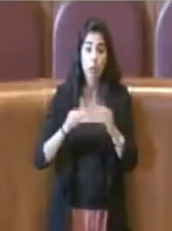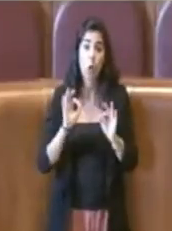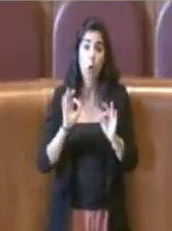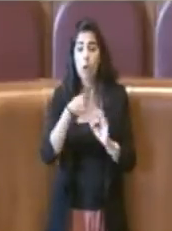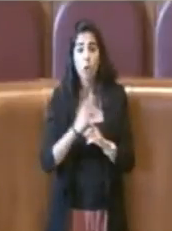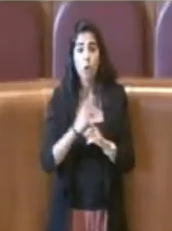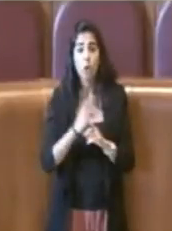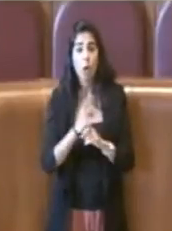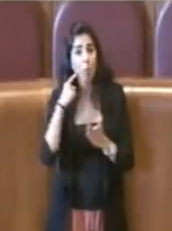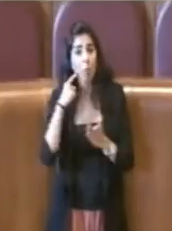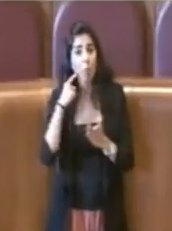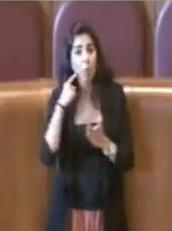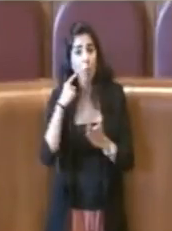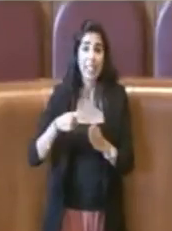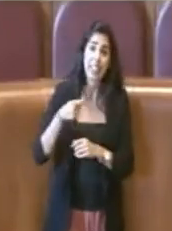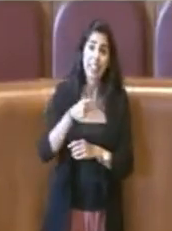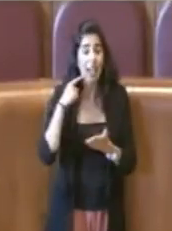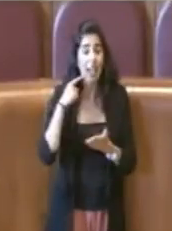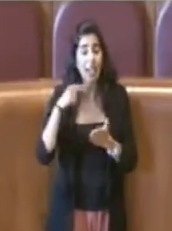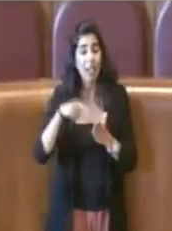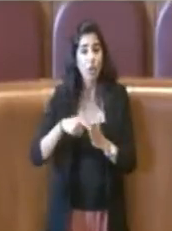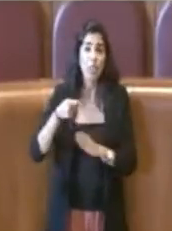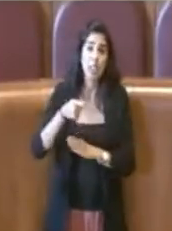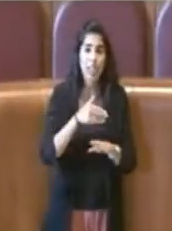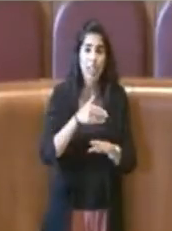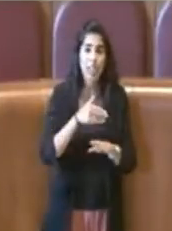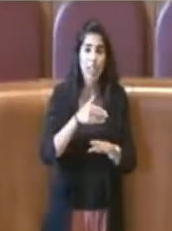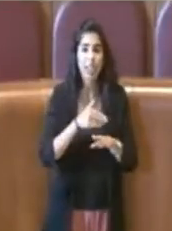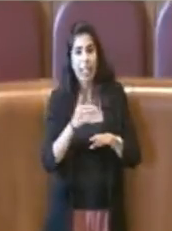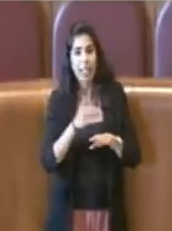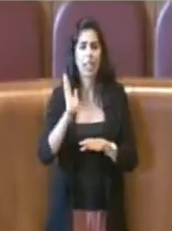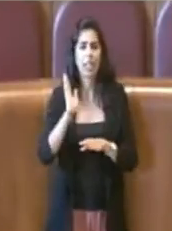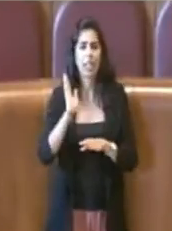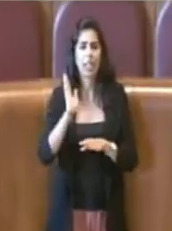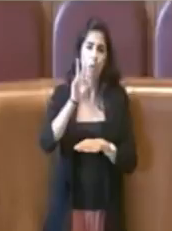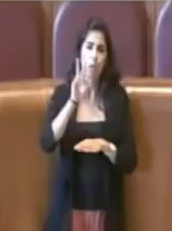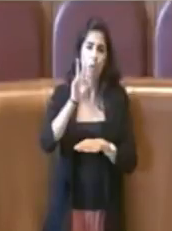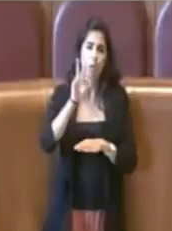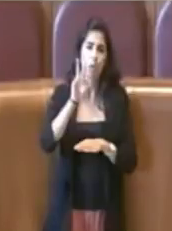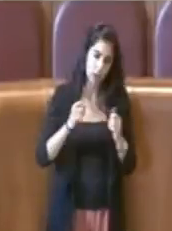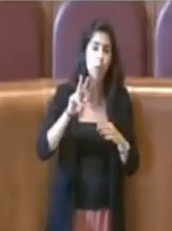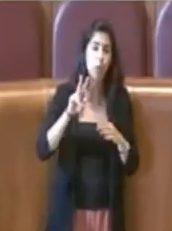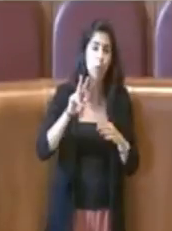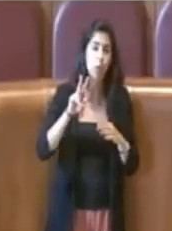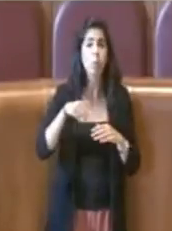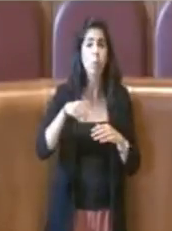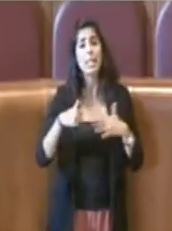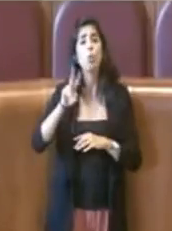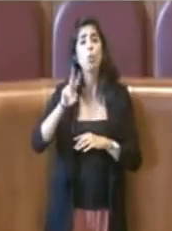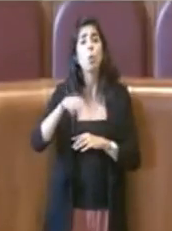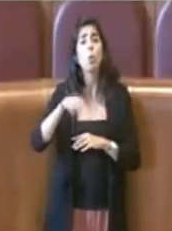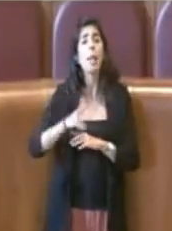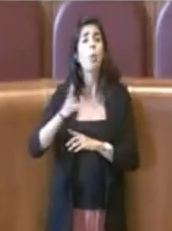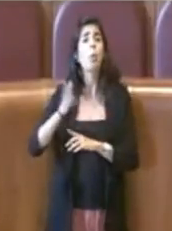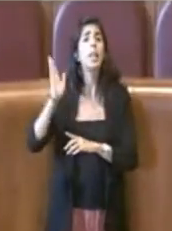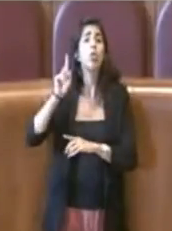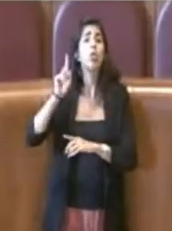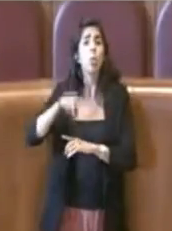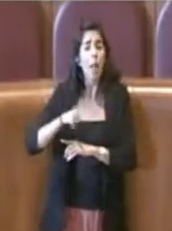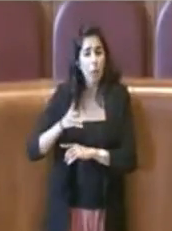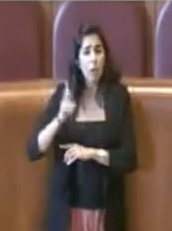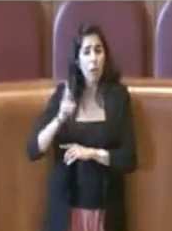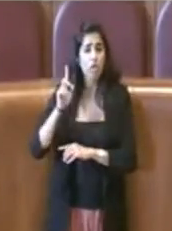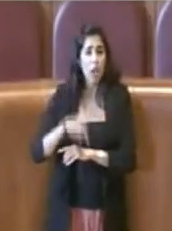sui ritardatari del 2017, del 2016, del 2015 e 14